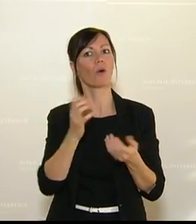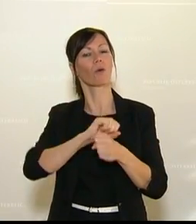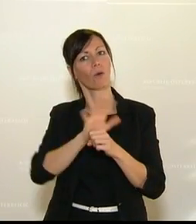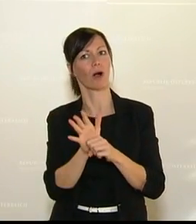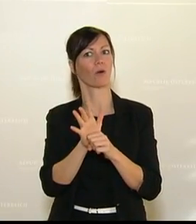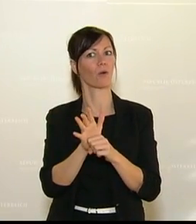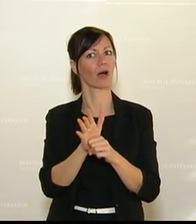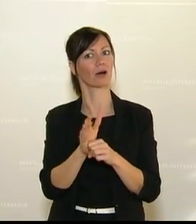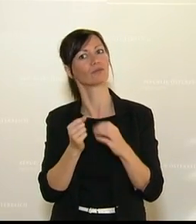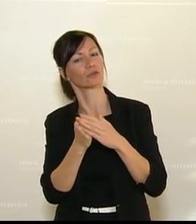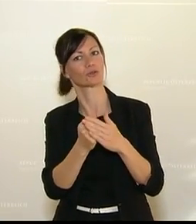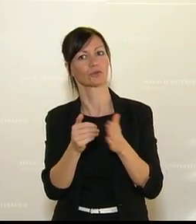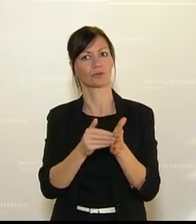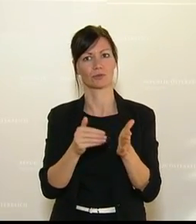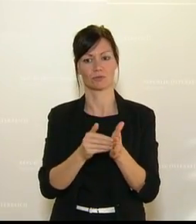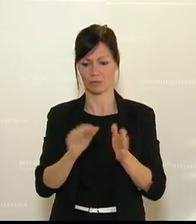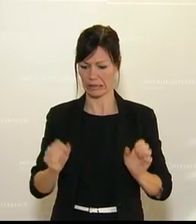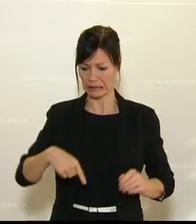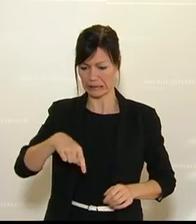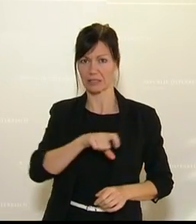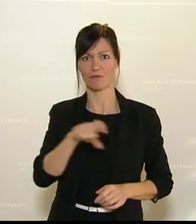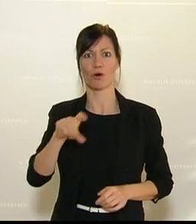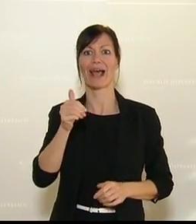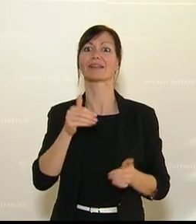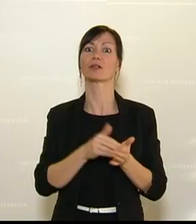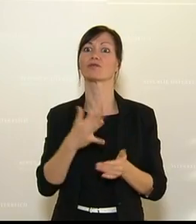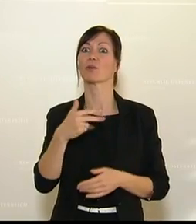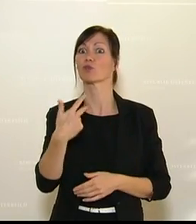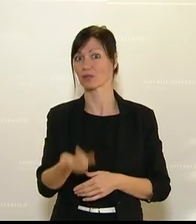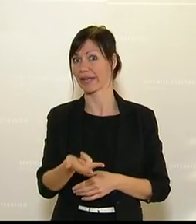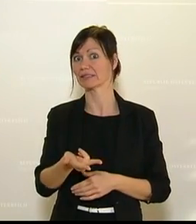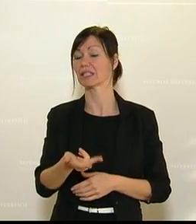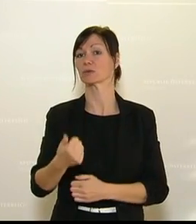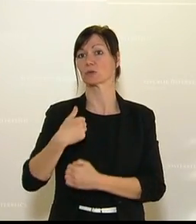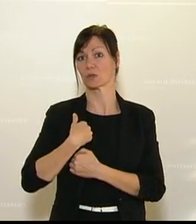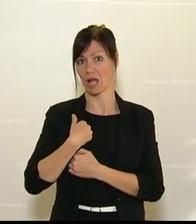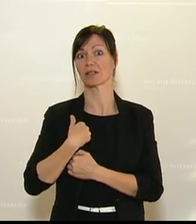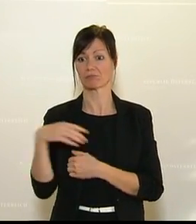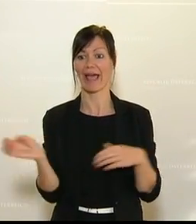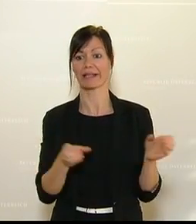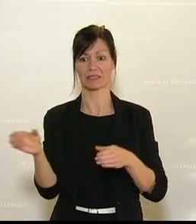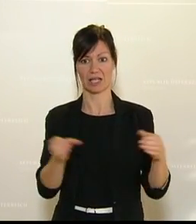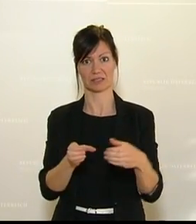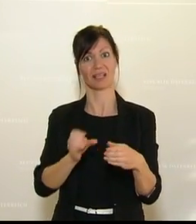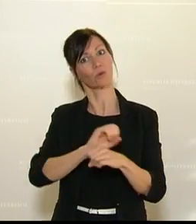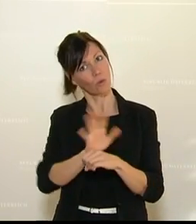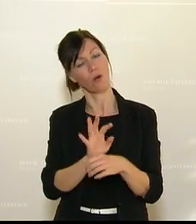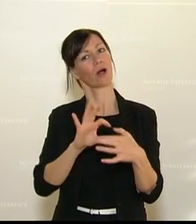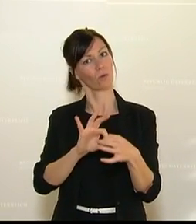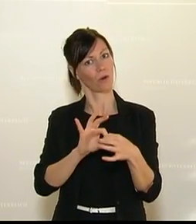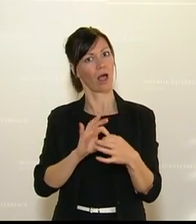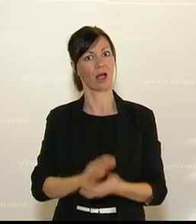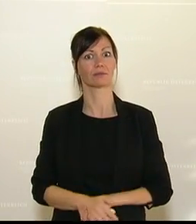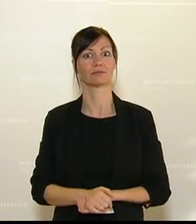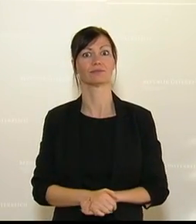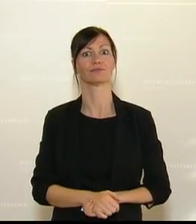Aktuell diese Woche insgesamt 1.035 Soldatinnen und Soldaten im Corona-Einsatz. Und das, sehr geehrte